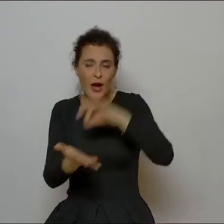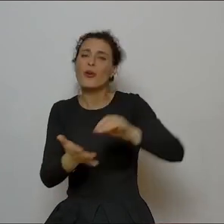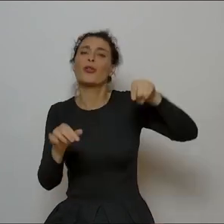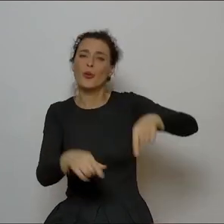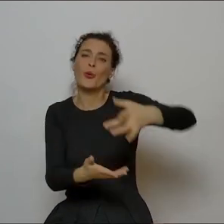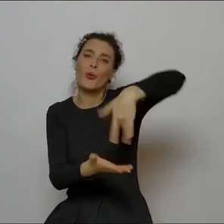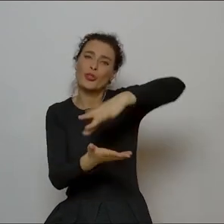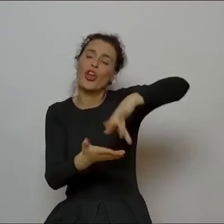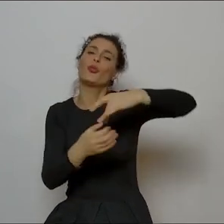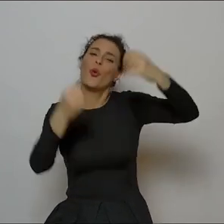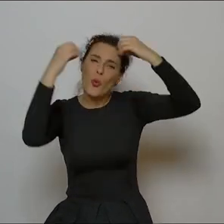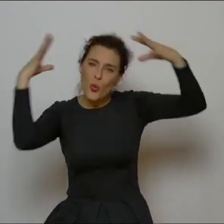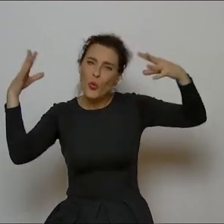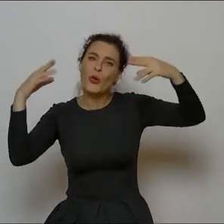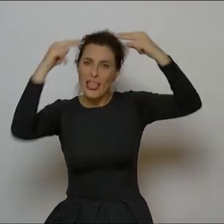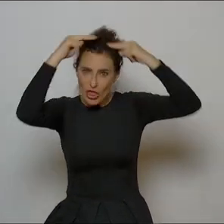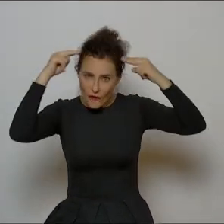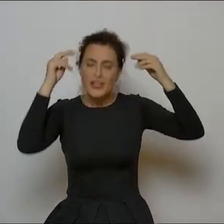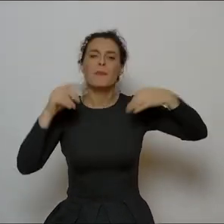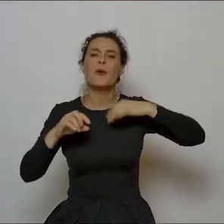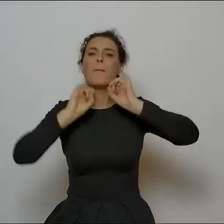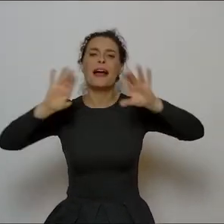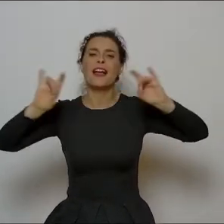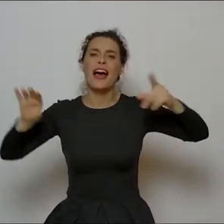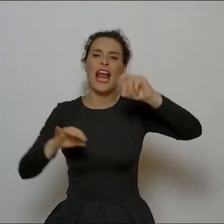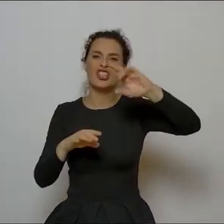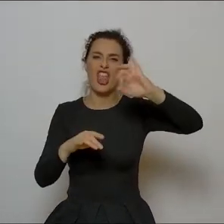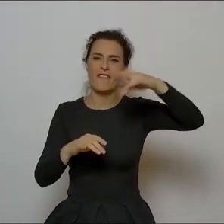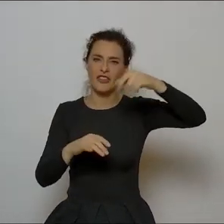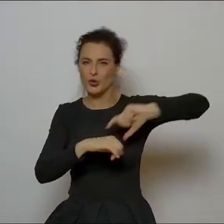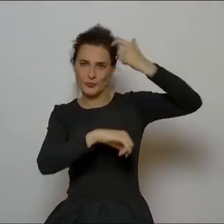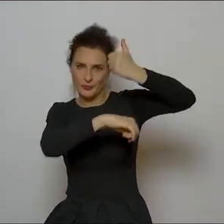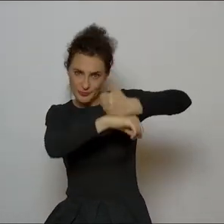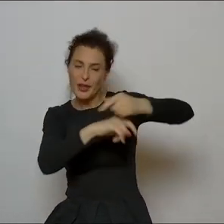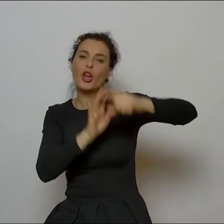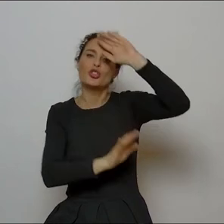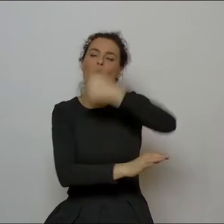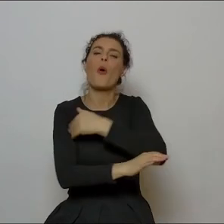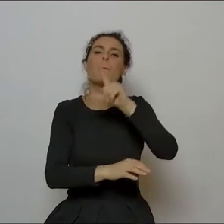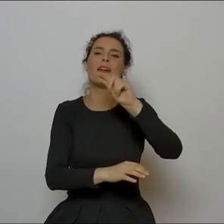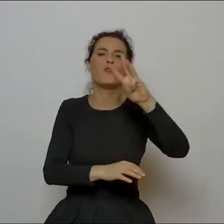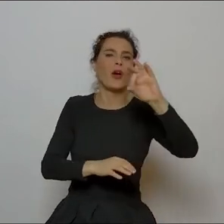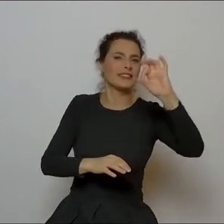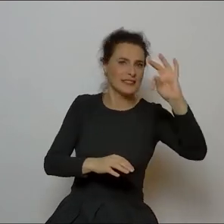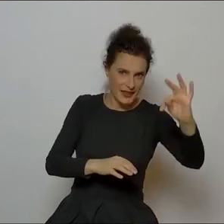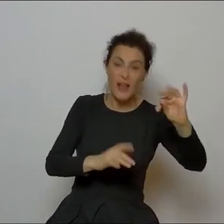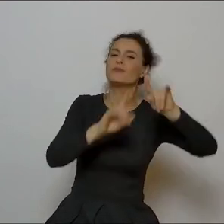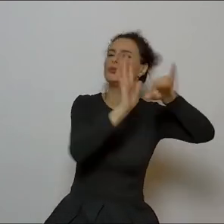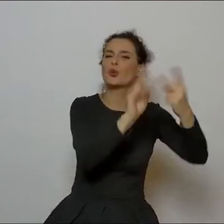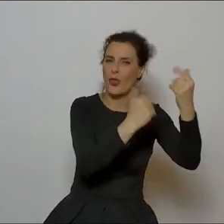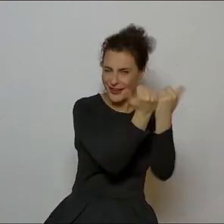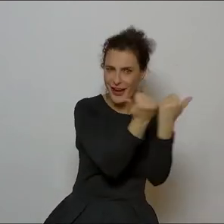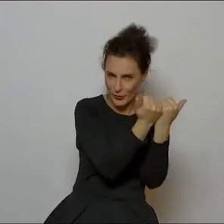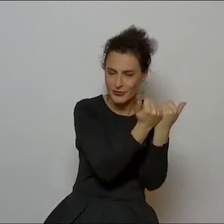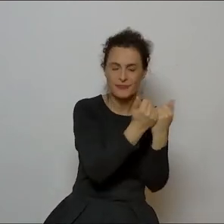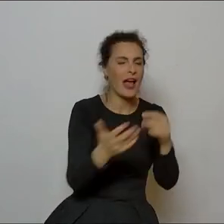kultury Norwida, prowadziła je pani profesor Monika Rasiewicz ze szkoły z PWST z krakowskiej i to